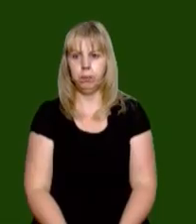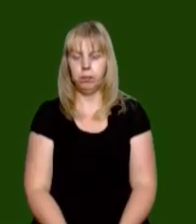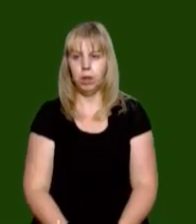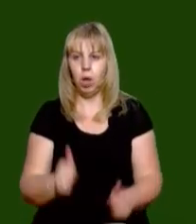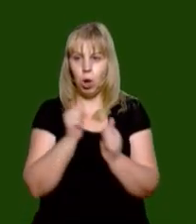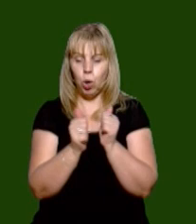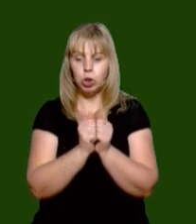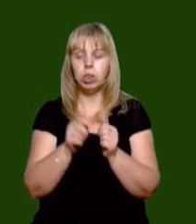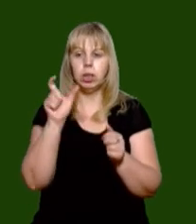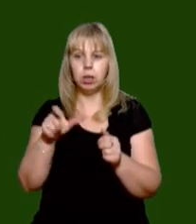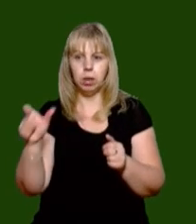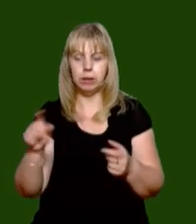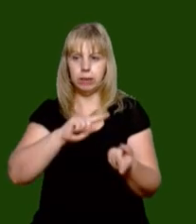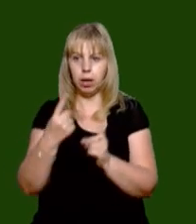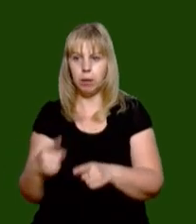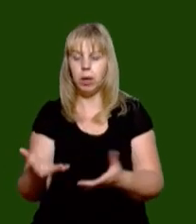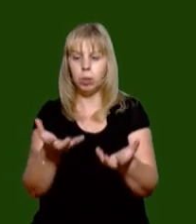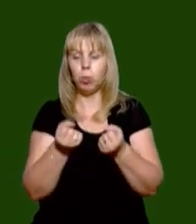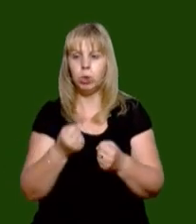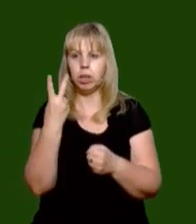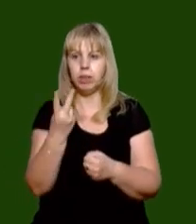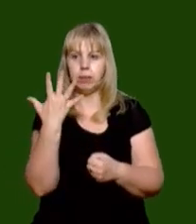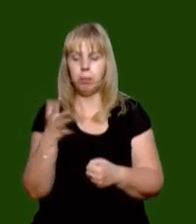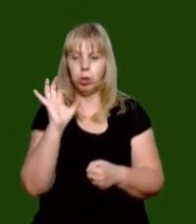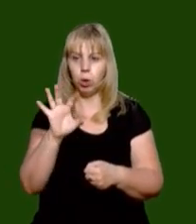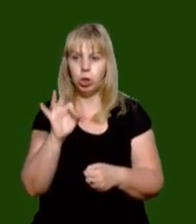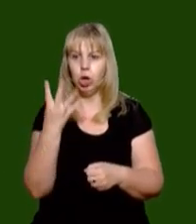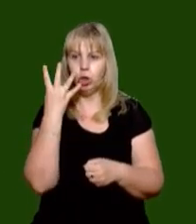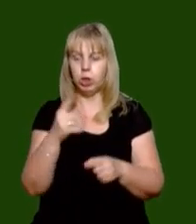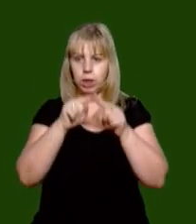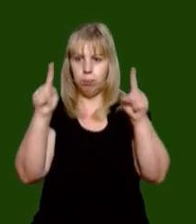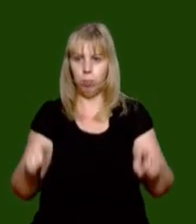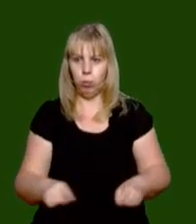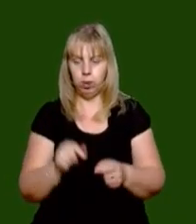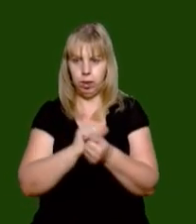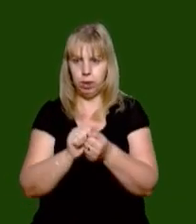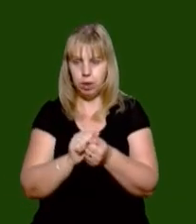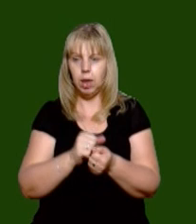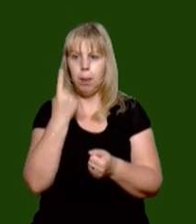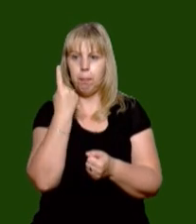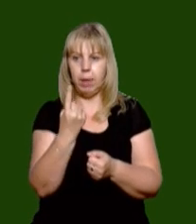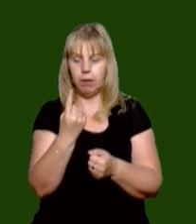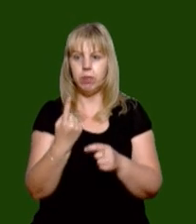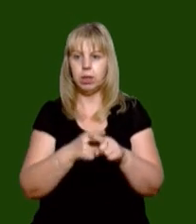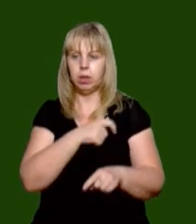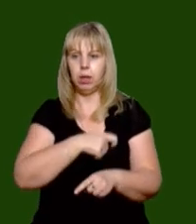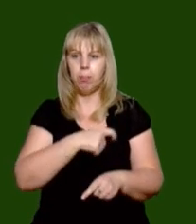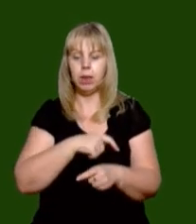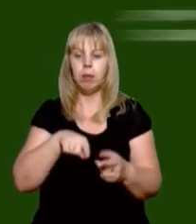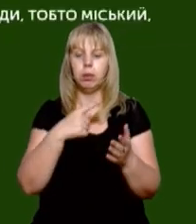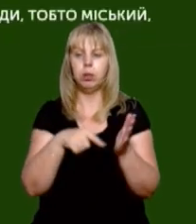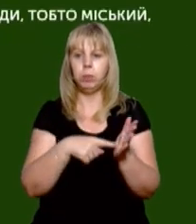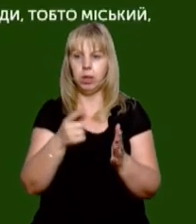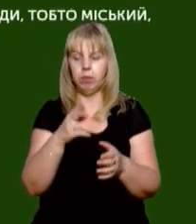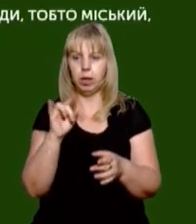Кожен виборець Закарпаття отримає 25 жовтня чотири бюлетені. Перший бюлетень – депутати місцевої